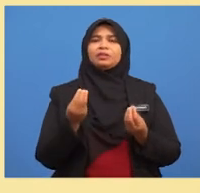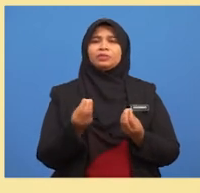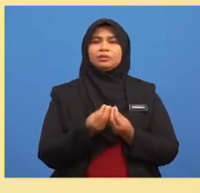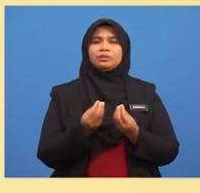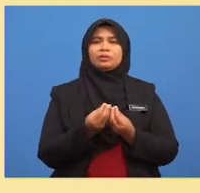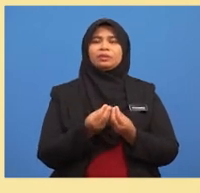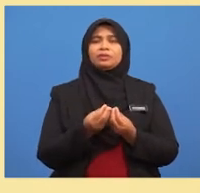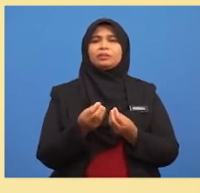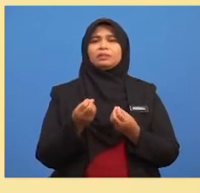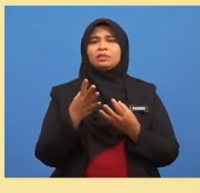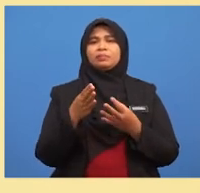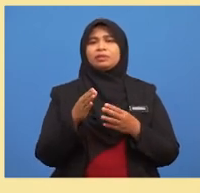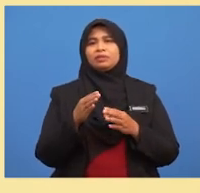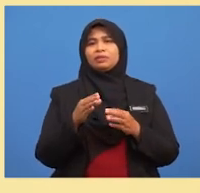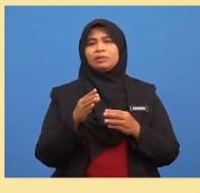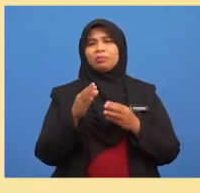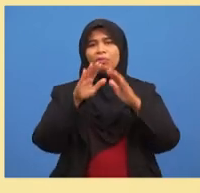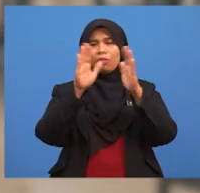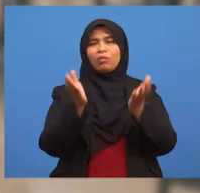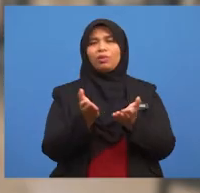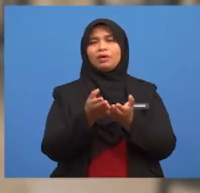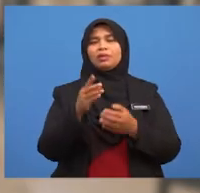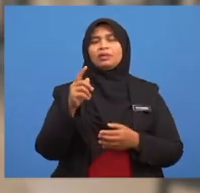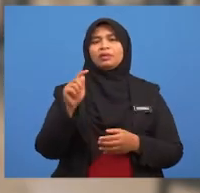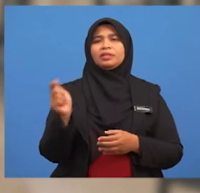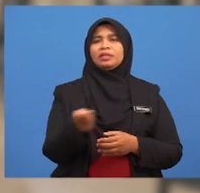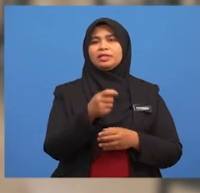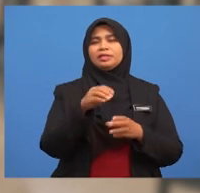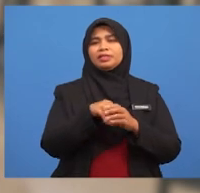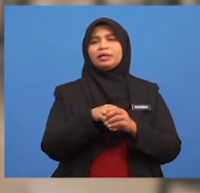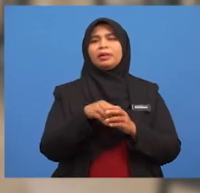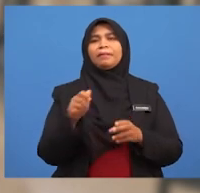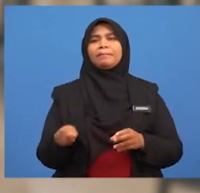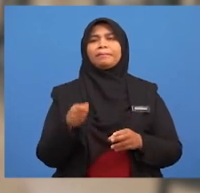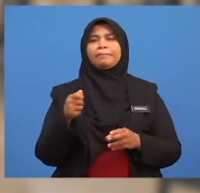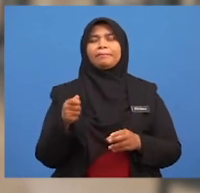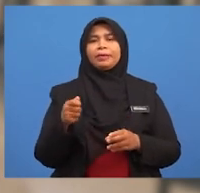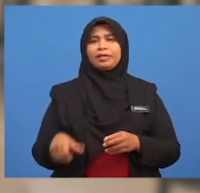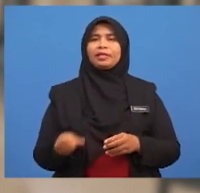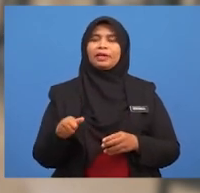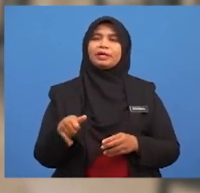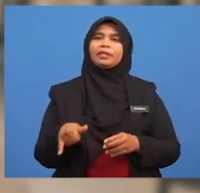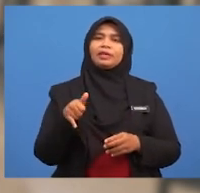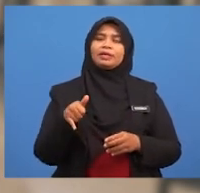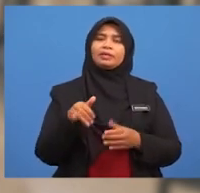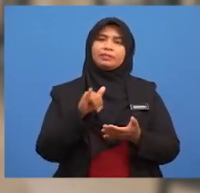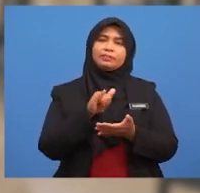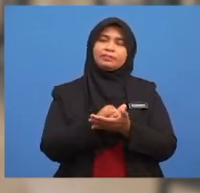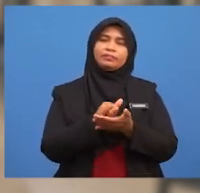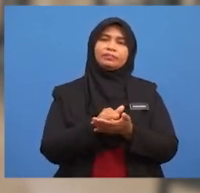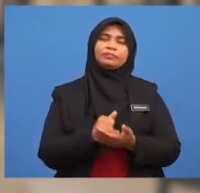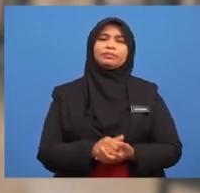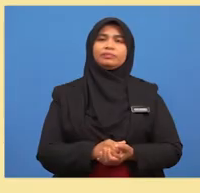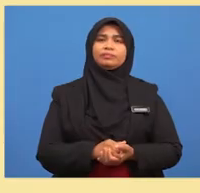berwarna hijau di dalam beg itu Berdasarkan soalan ini, bolehkah kamu nyatakan bilangan